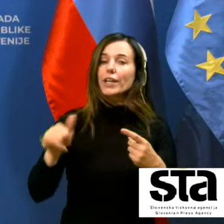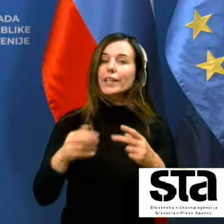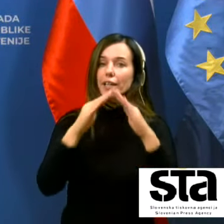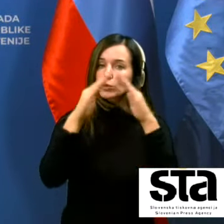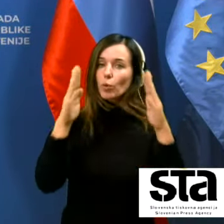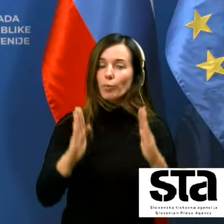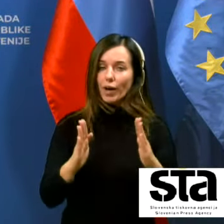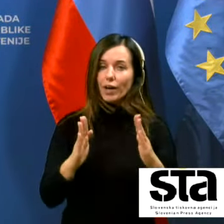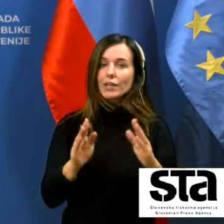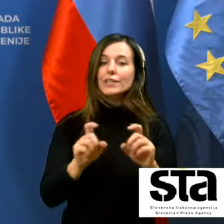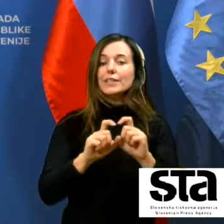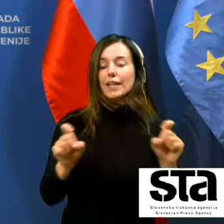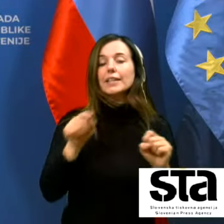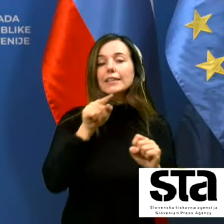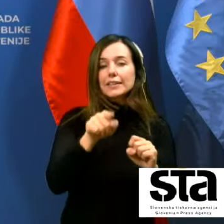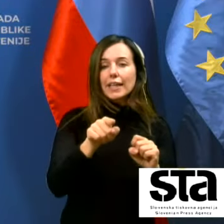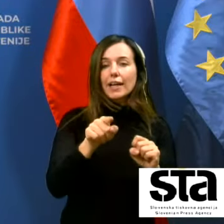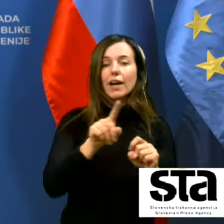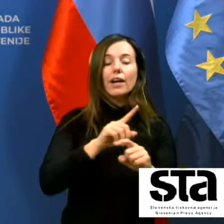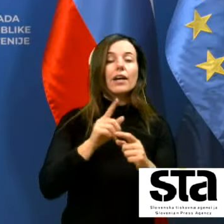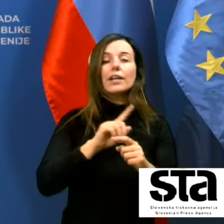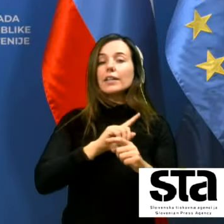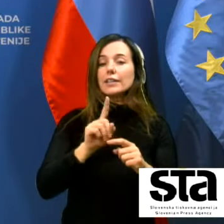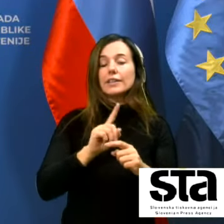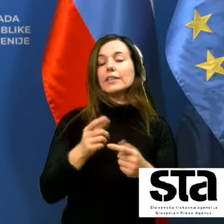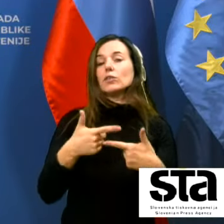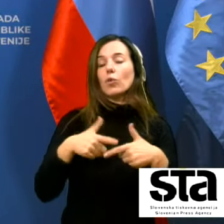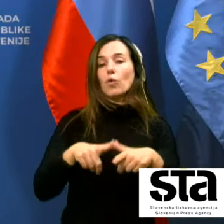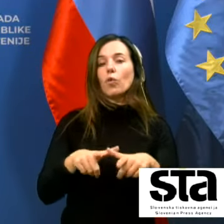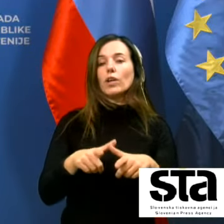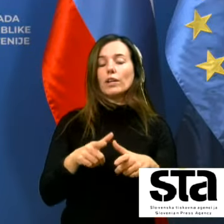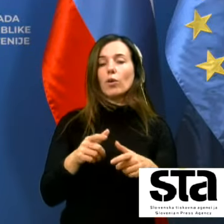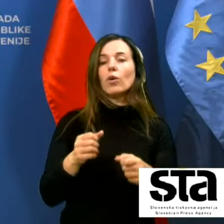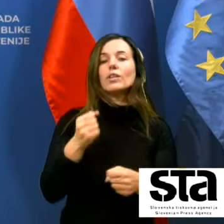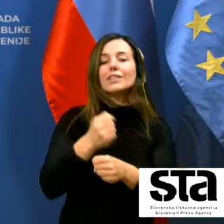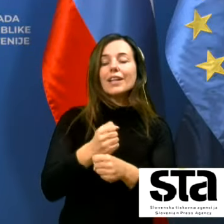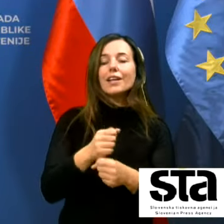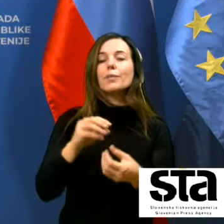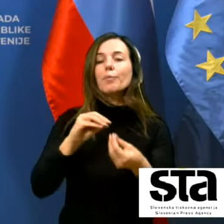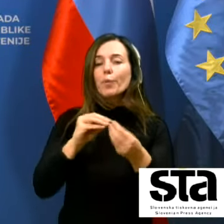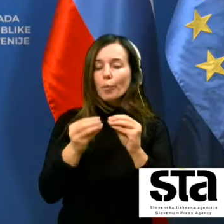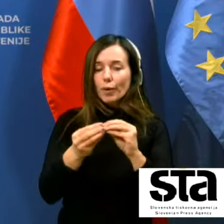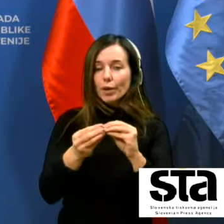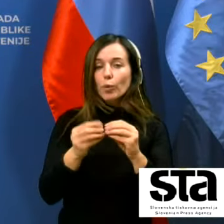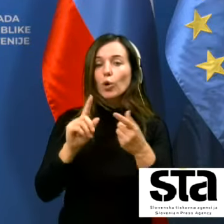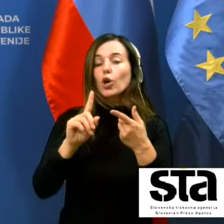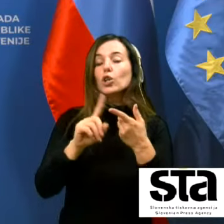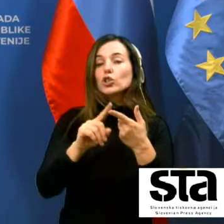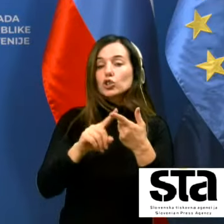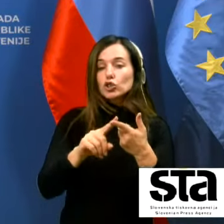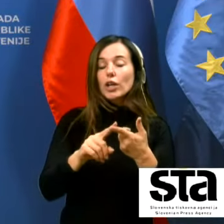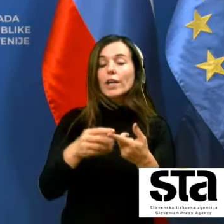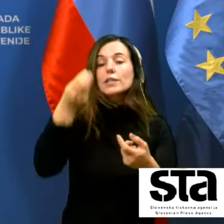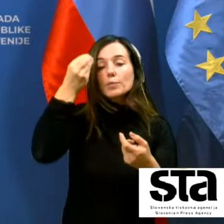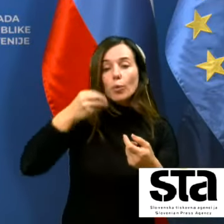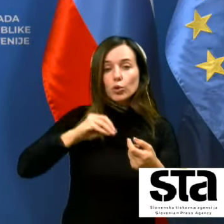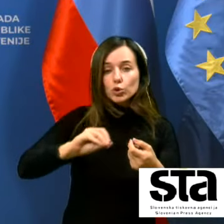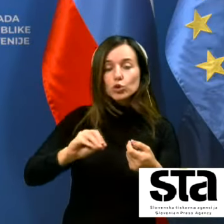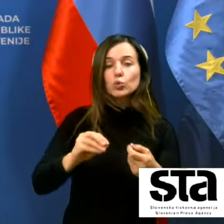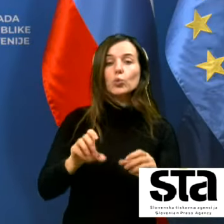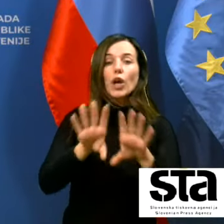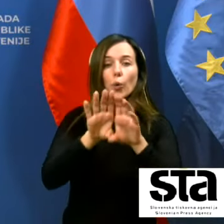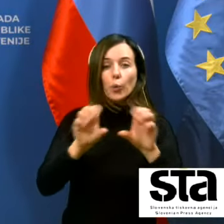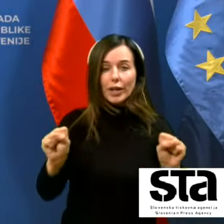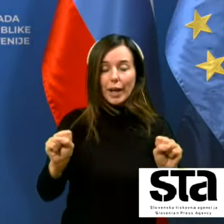zaradi tega verjetno ne smemo povzročati težavu če spoštuje seveda ukrep ki je nujen in